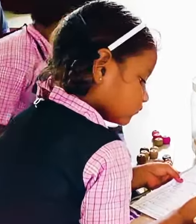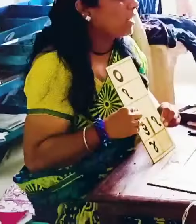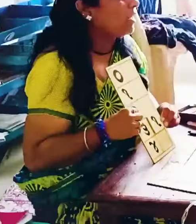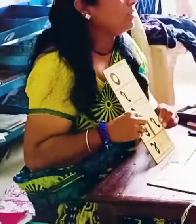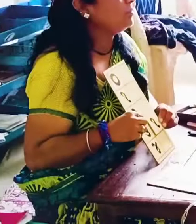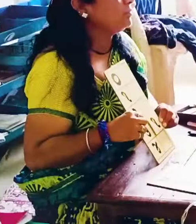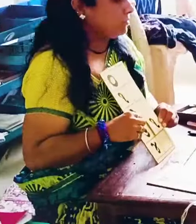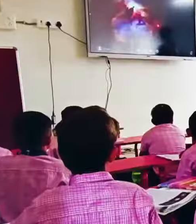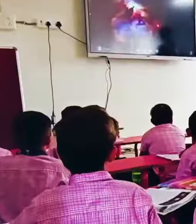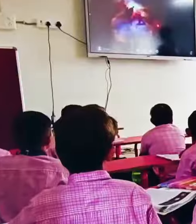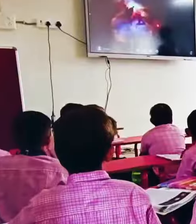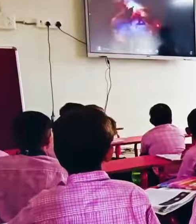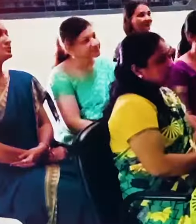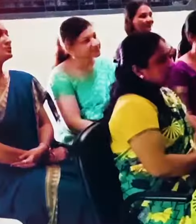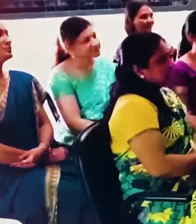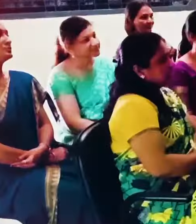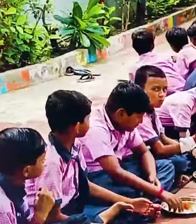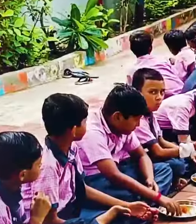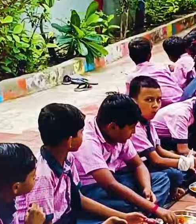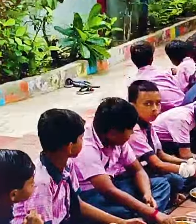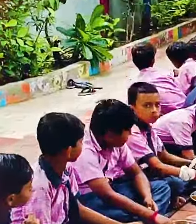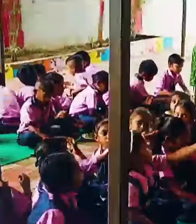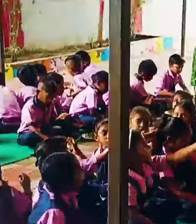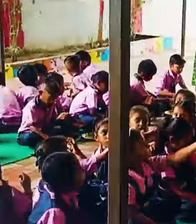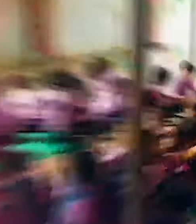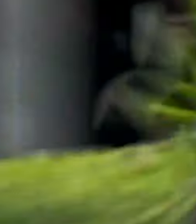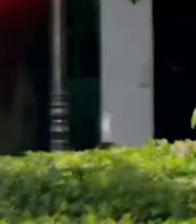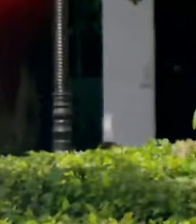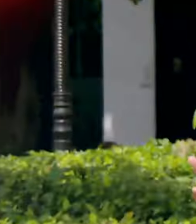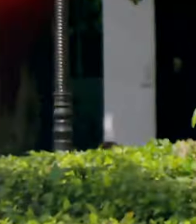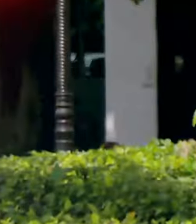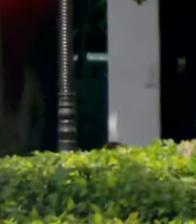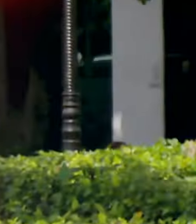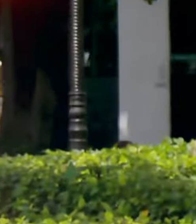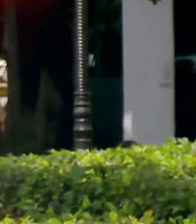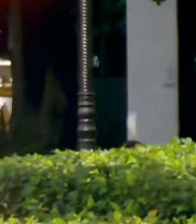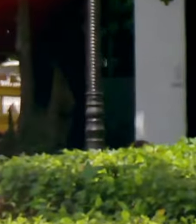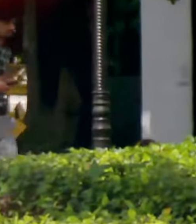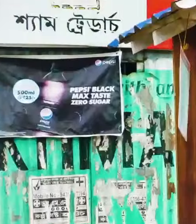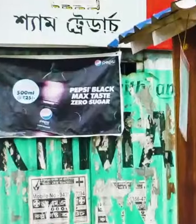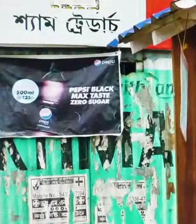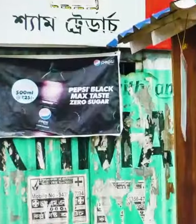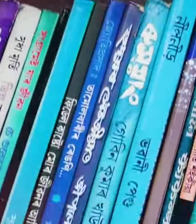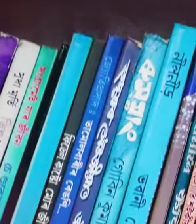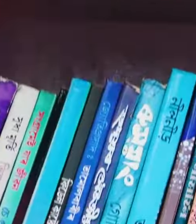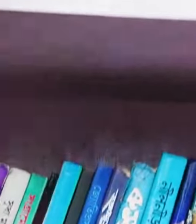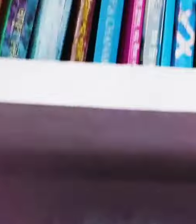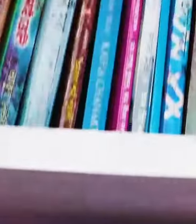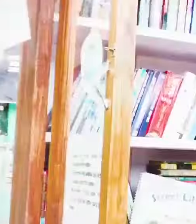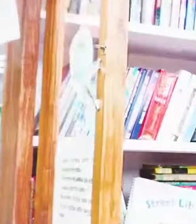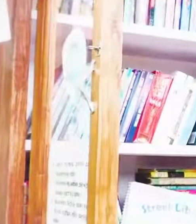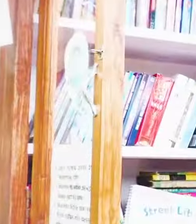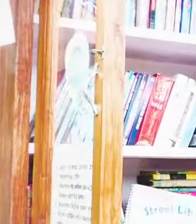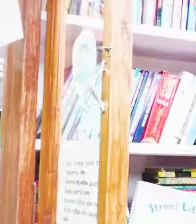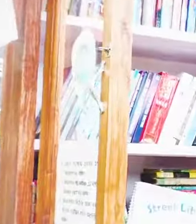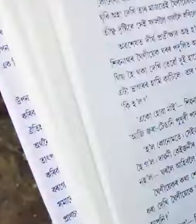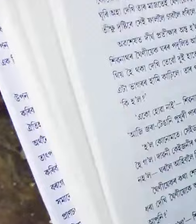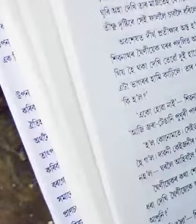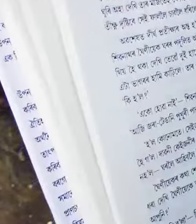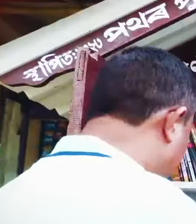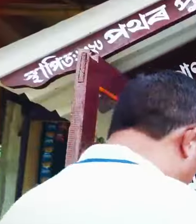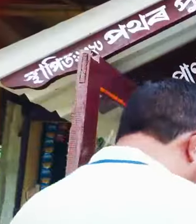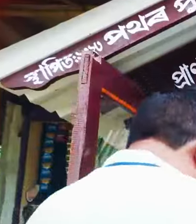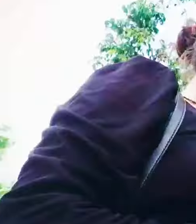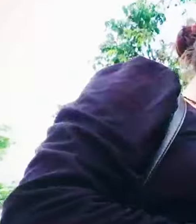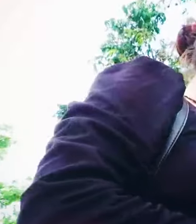को दे रहे हैं विशेश संदेश तो आपको लेकर चलेंगे एक स्ट्रीट लाइबरेरी में जो बनी